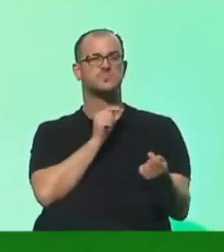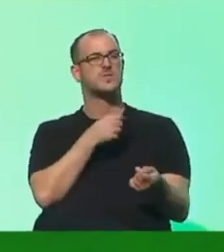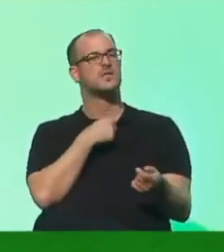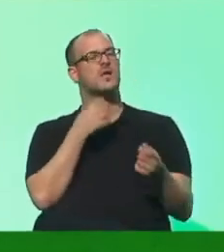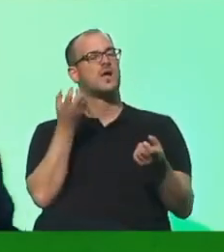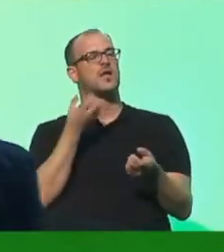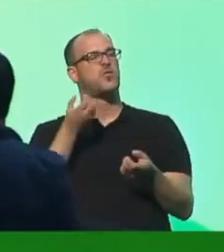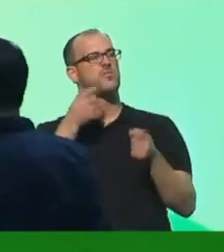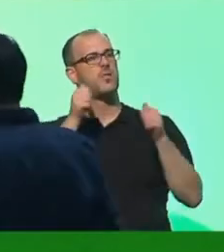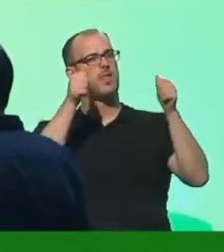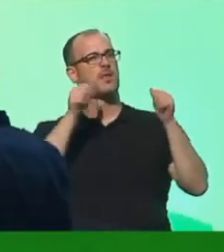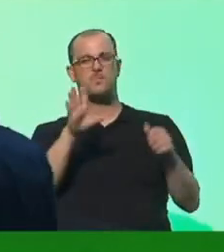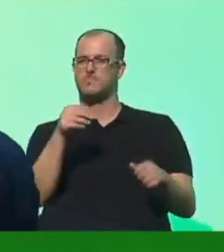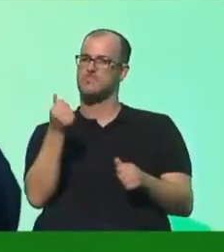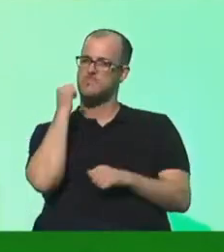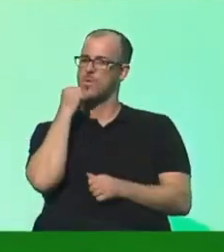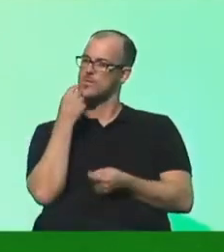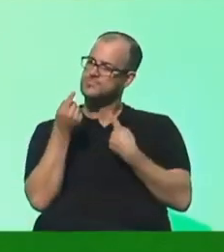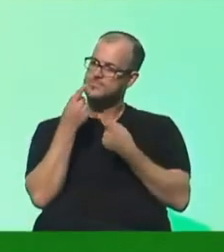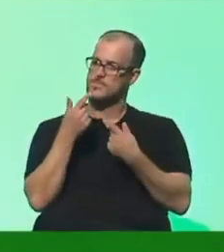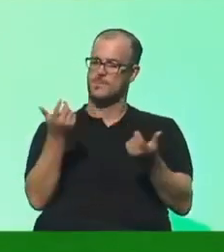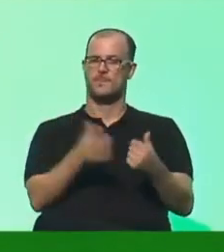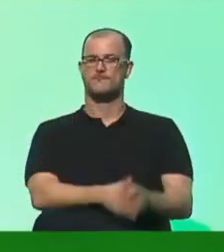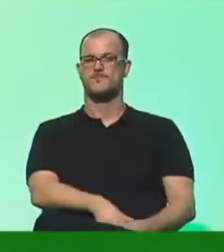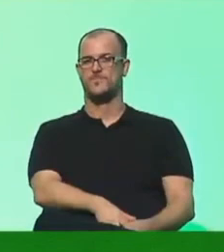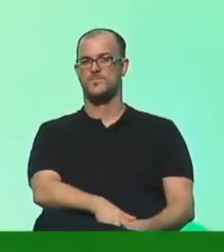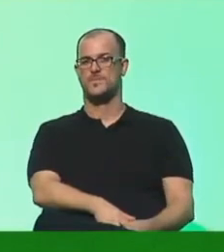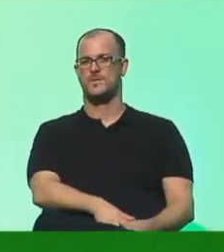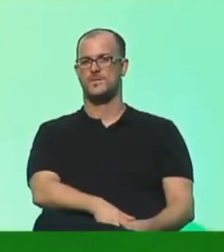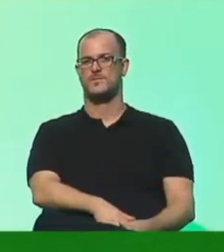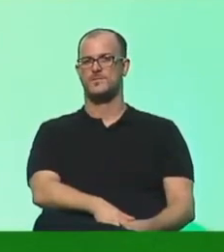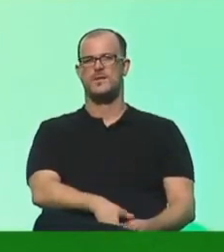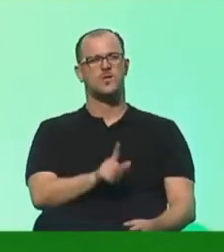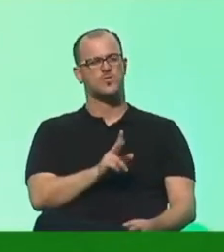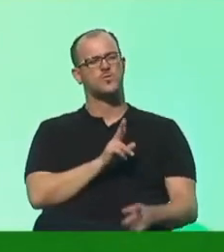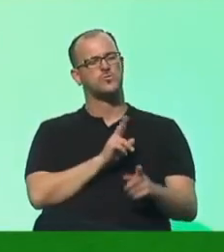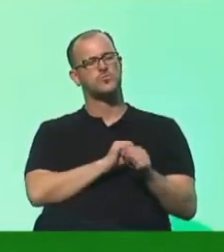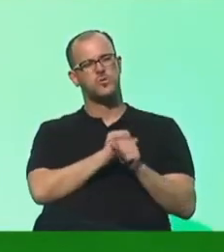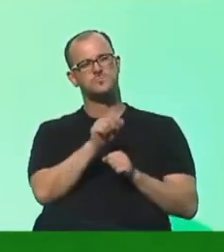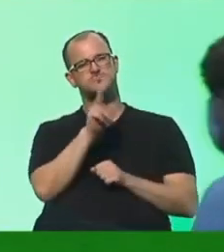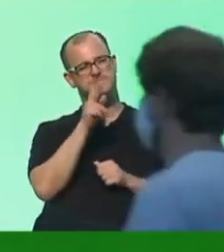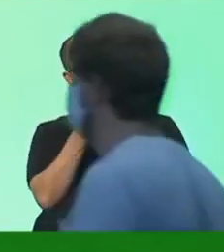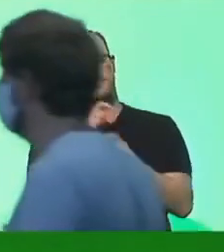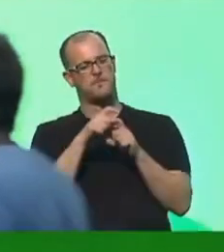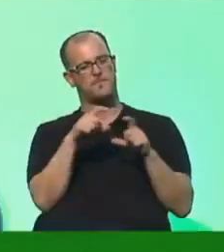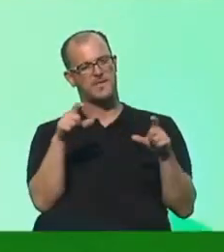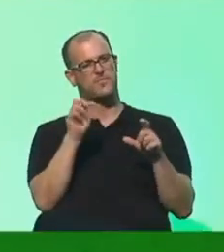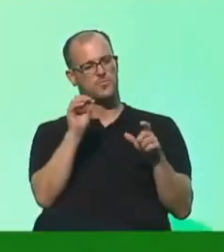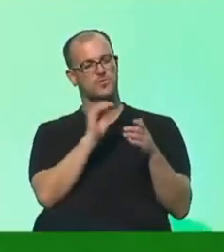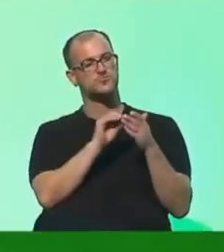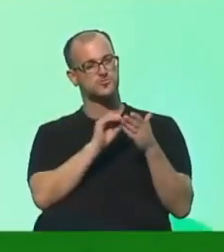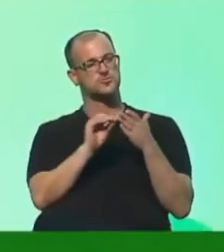mit den Bauern. Und ich trotz eines unverschämt, aber richtig gut geschriebenen Briefes des